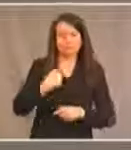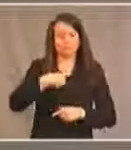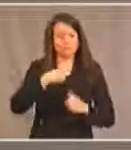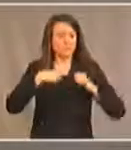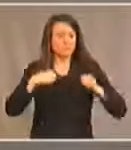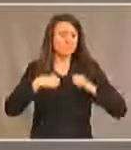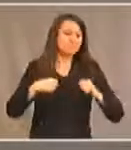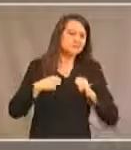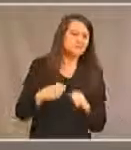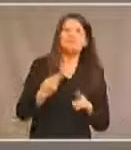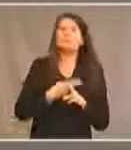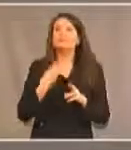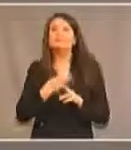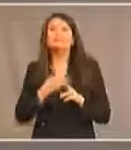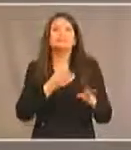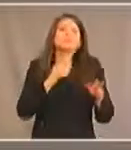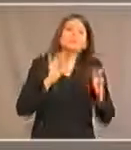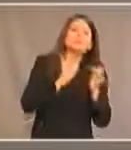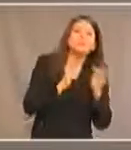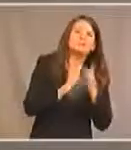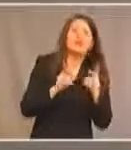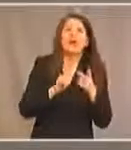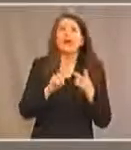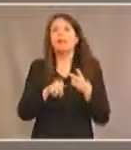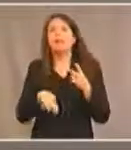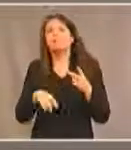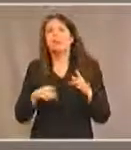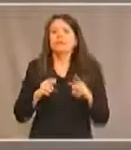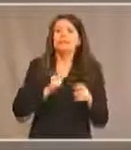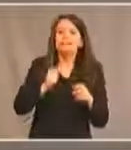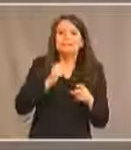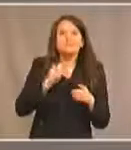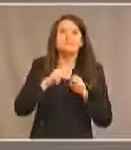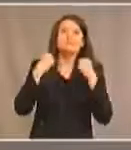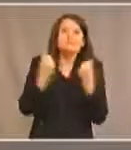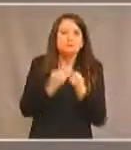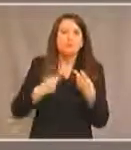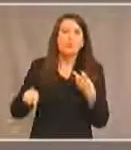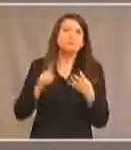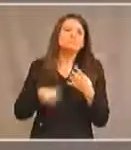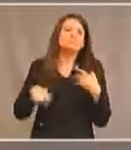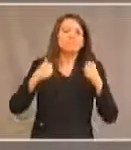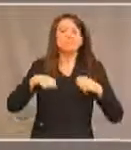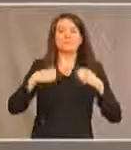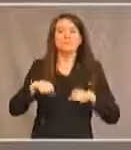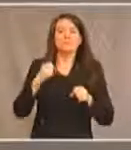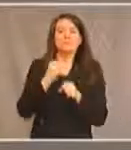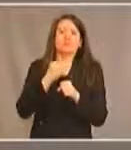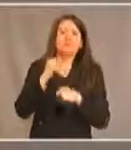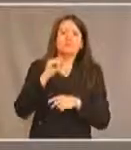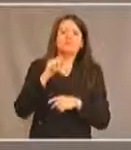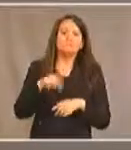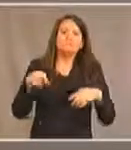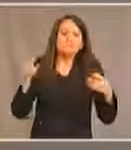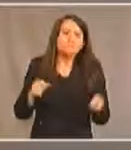'utiliser les voies traditionnelles, les sites Web, les médias sociaux. Nous essayons de travailler avec des